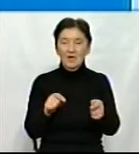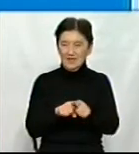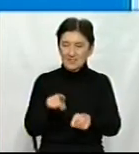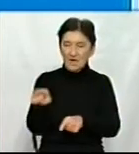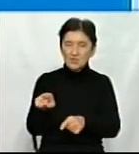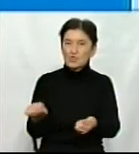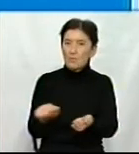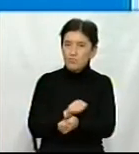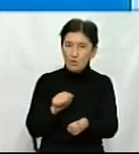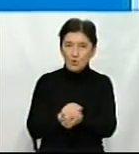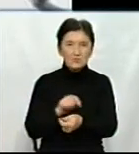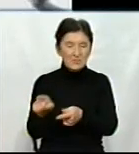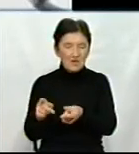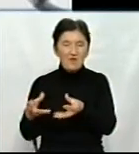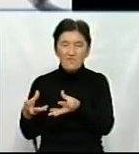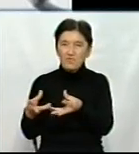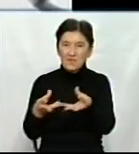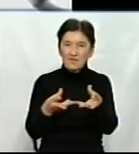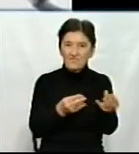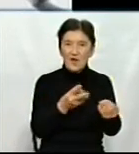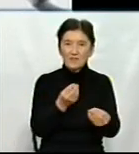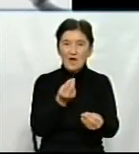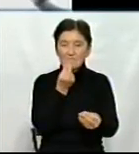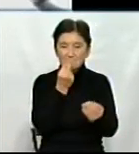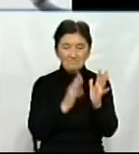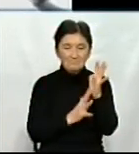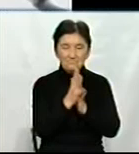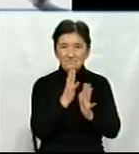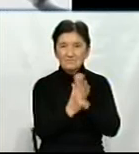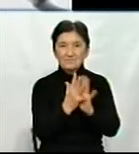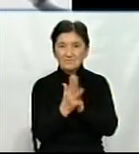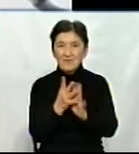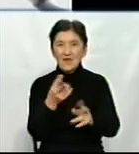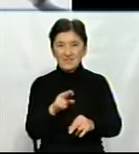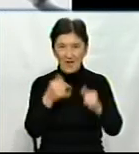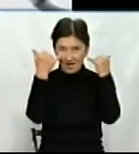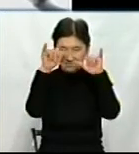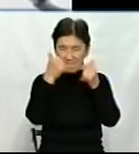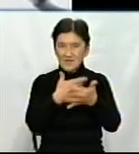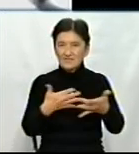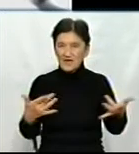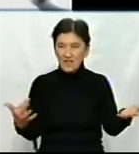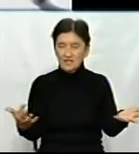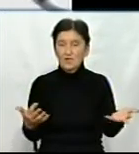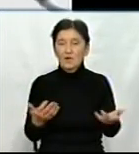впливає на корми для тварин, тому це все один пов'язаний